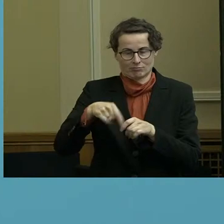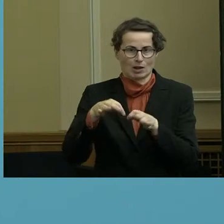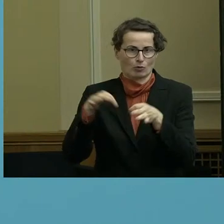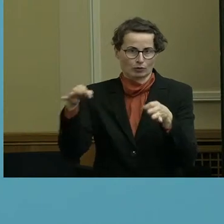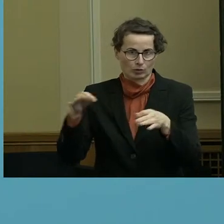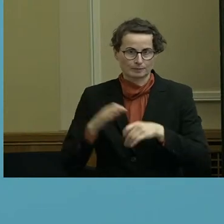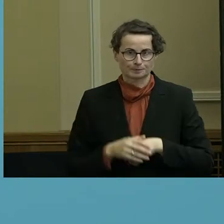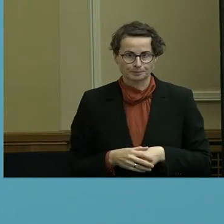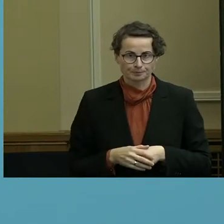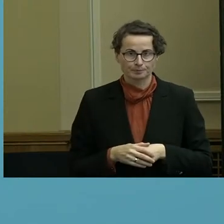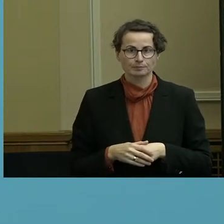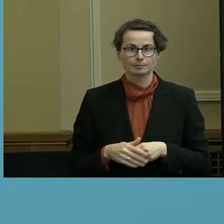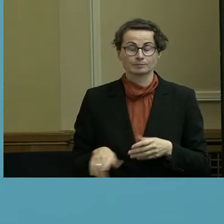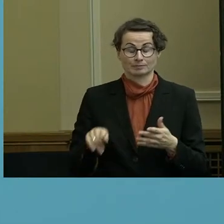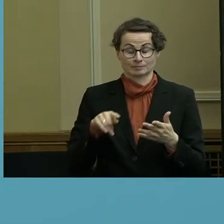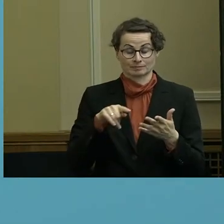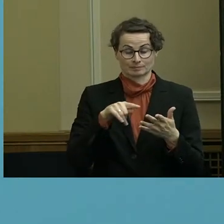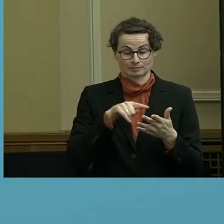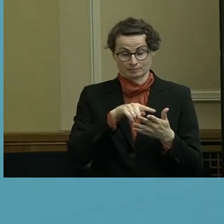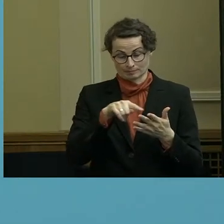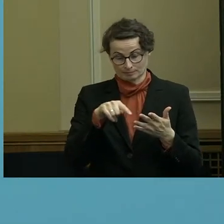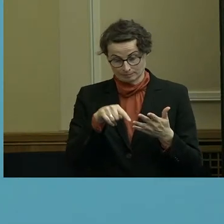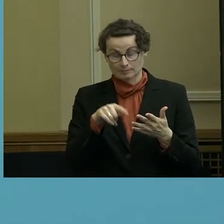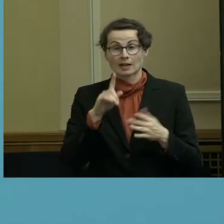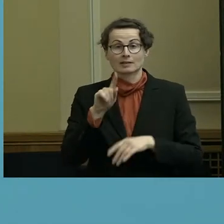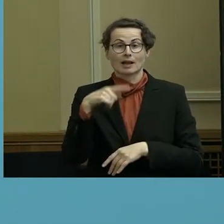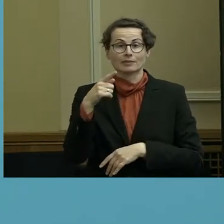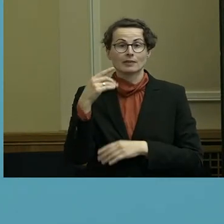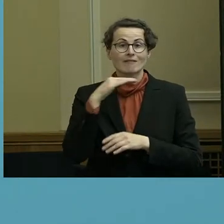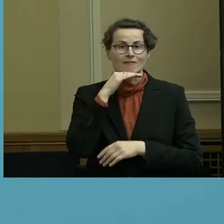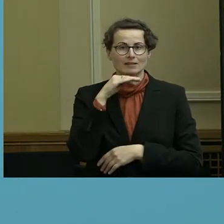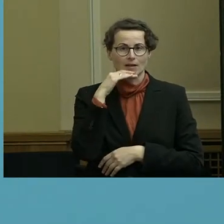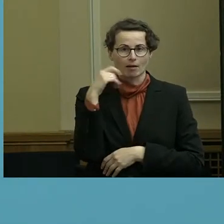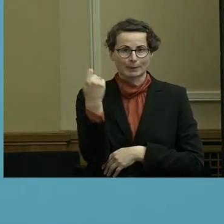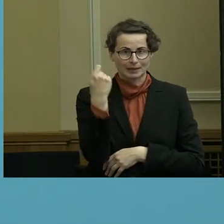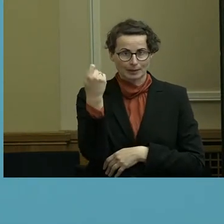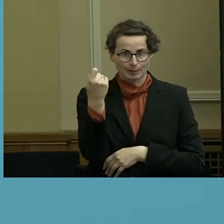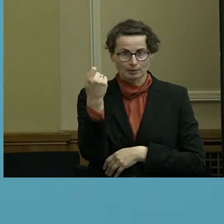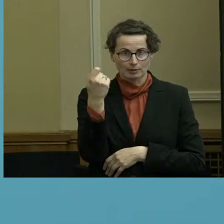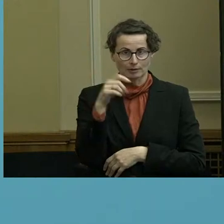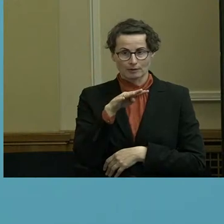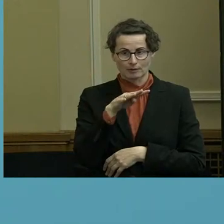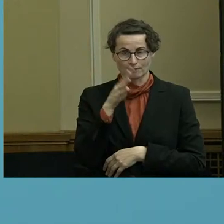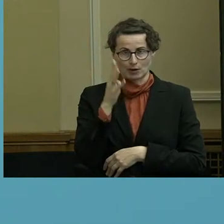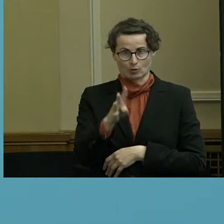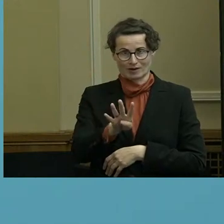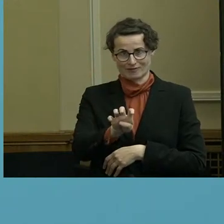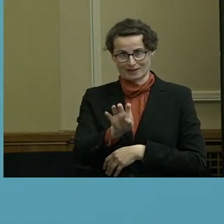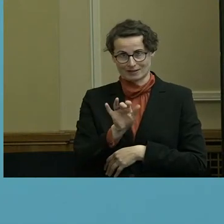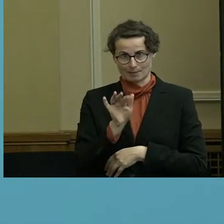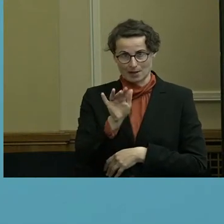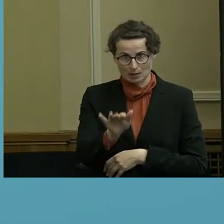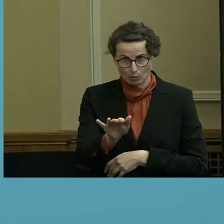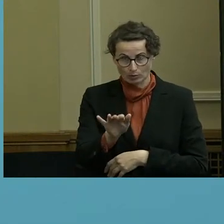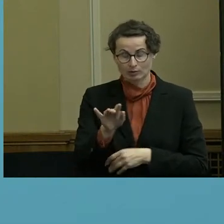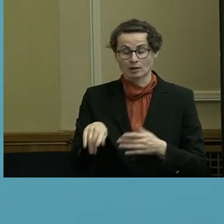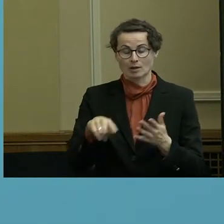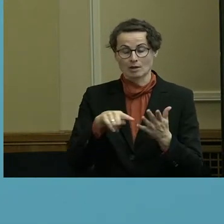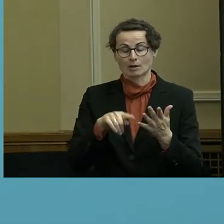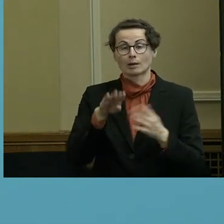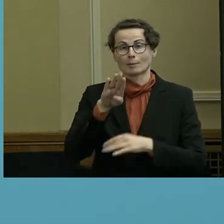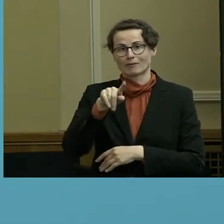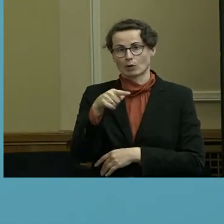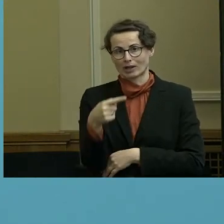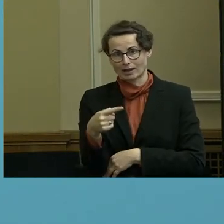Dicht gefolgt ist der Flughafen von den Wasserbetrieben mit 440 Millionen und dann folgt die BVG mit 390